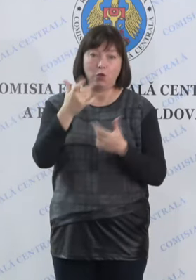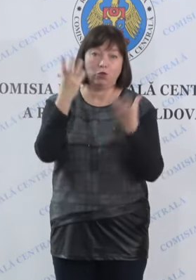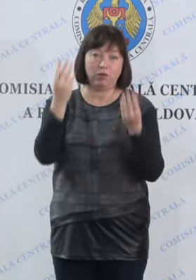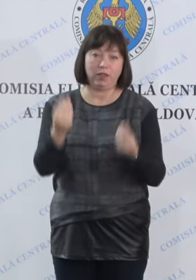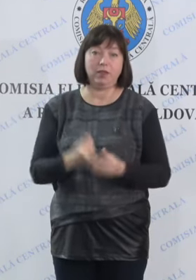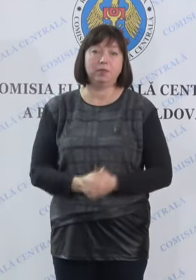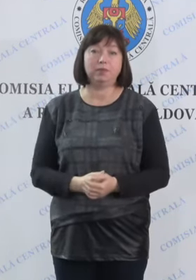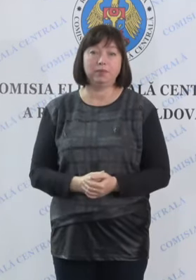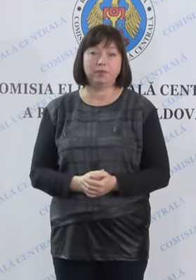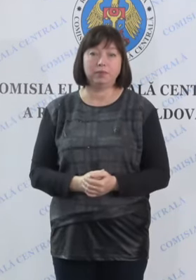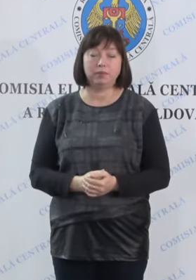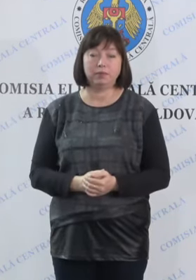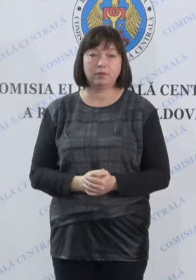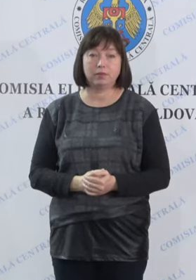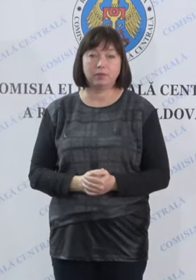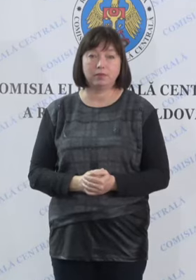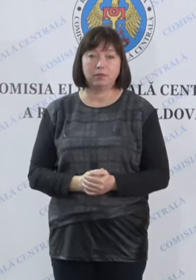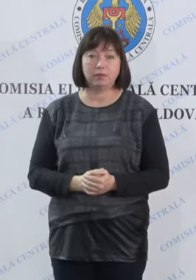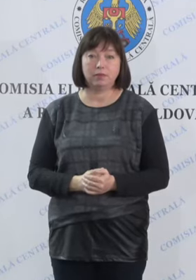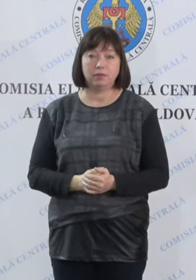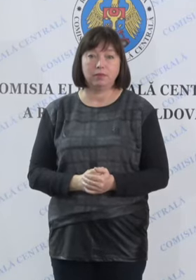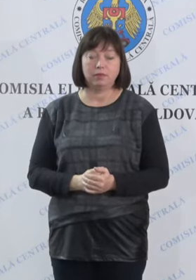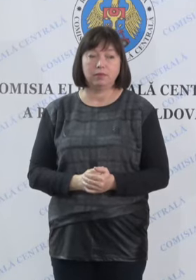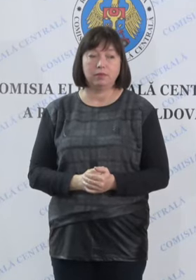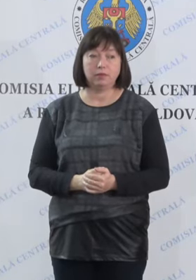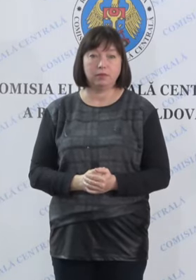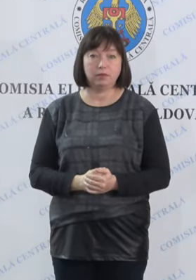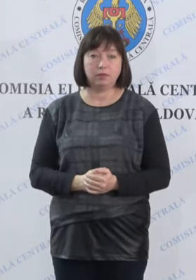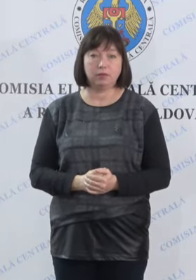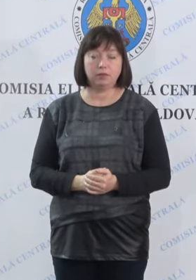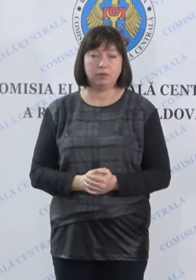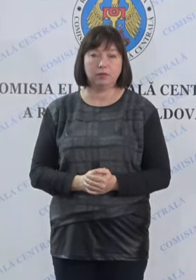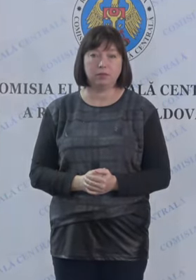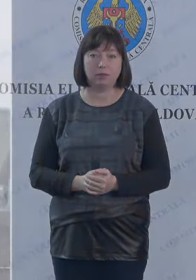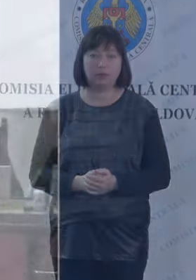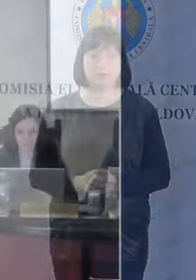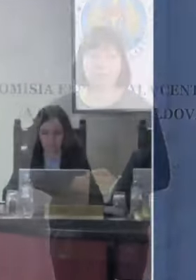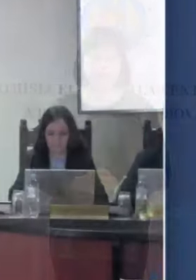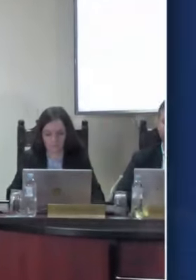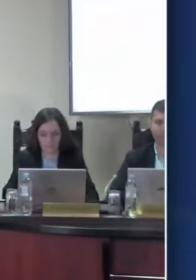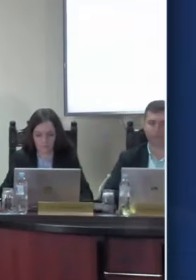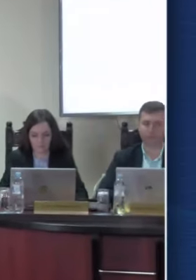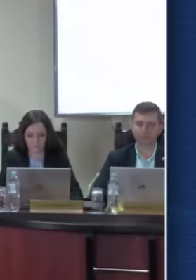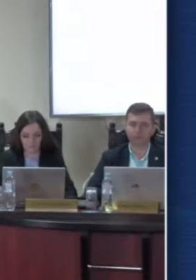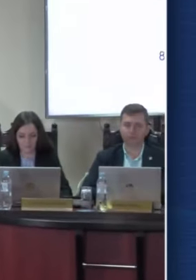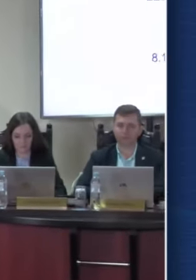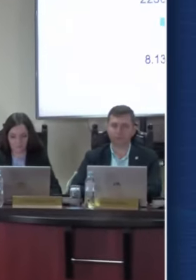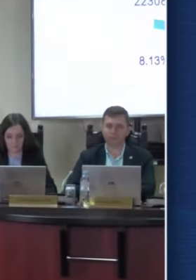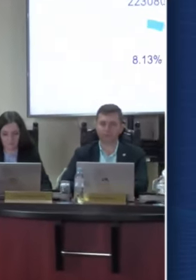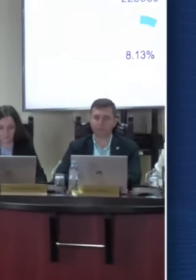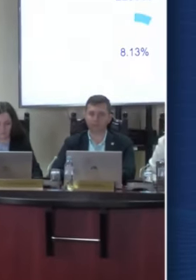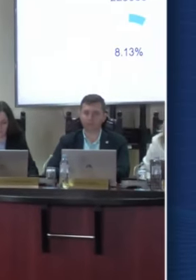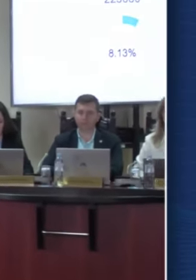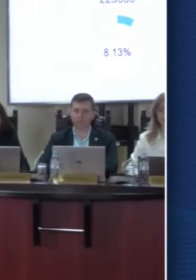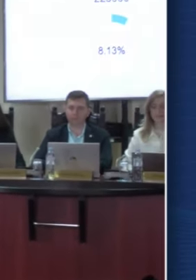Să vă mulțumim pentru vizionare!